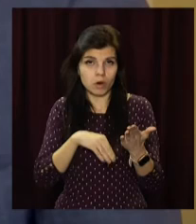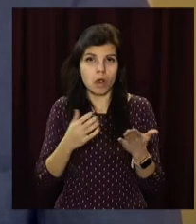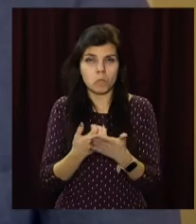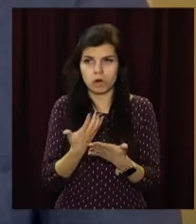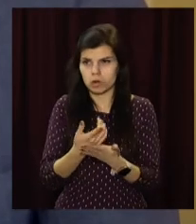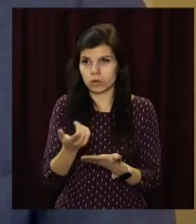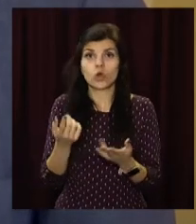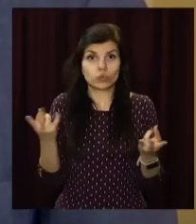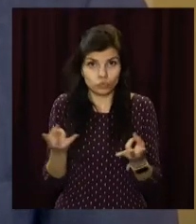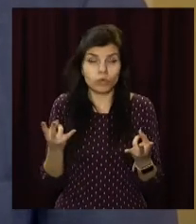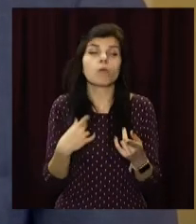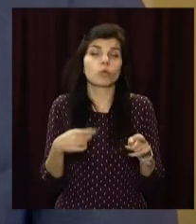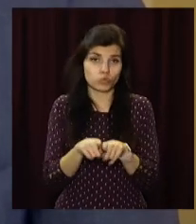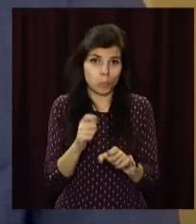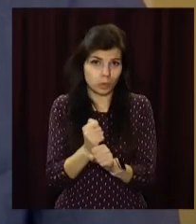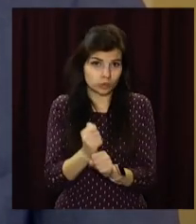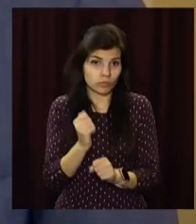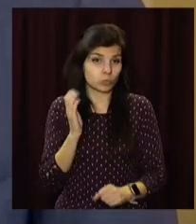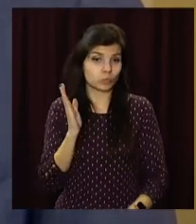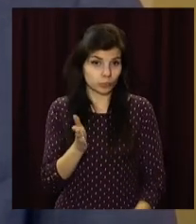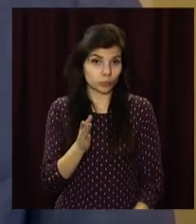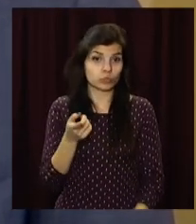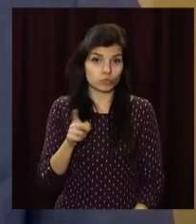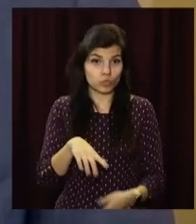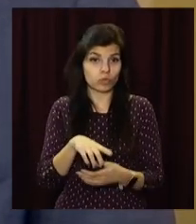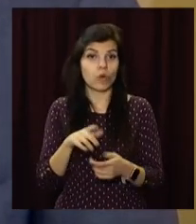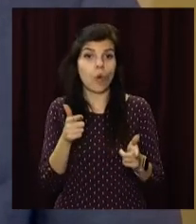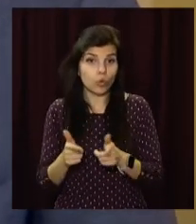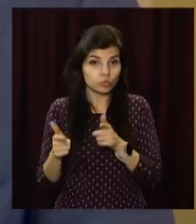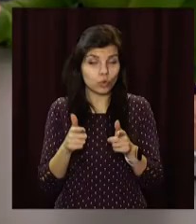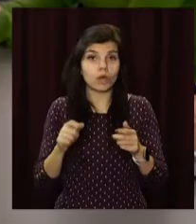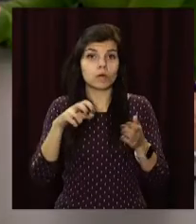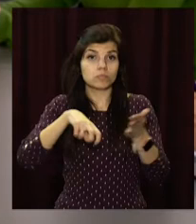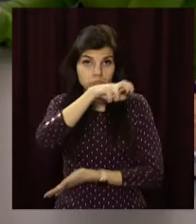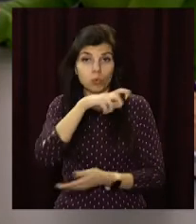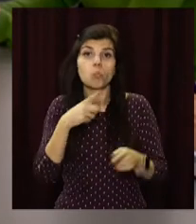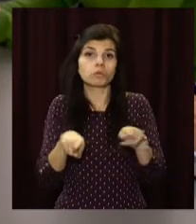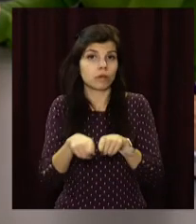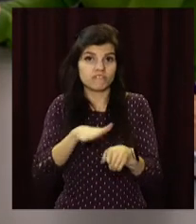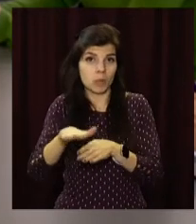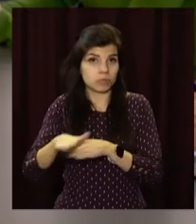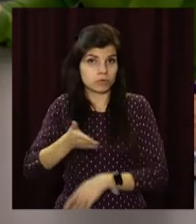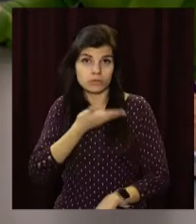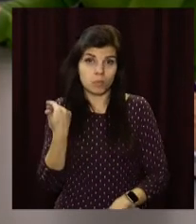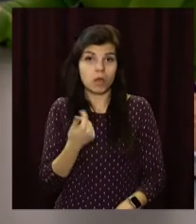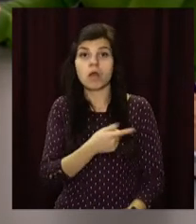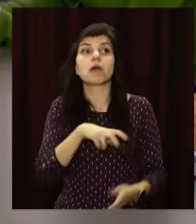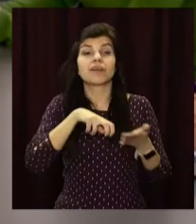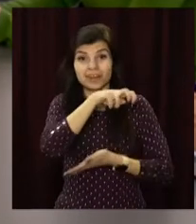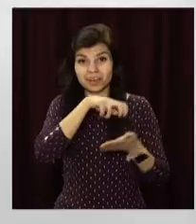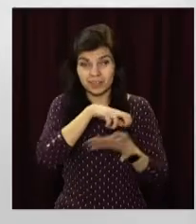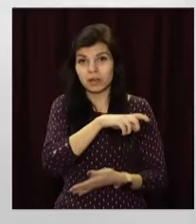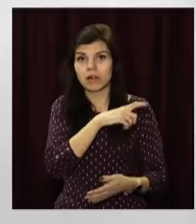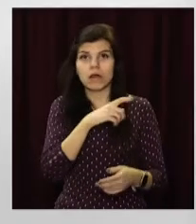незмінною і будемо працювати в тому ж напрямку, готувати відповідні листи. Висновки екологів проігнорували, аргументи